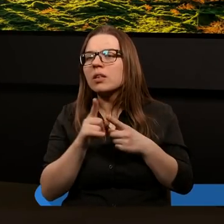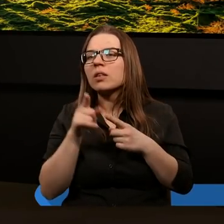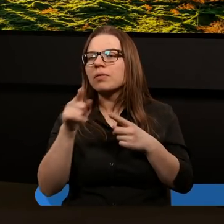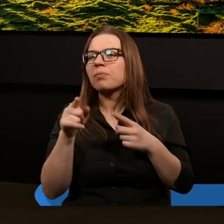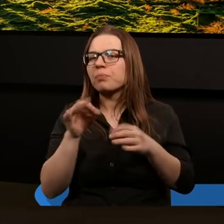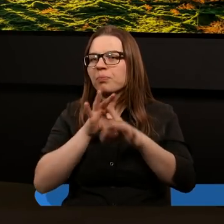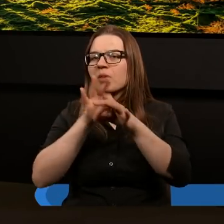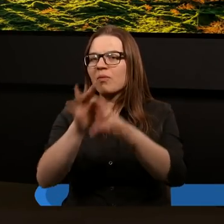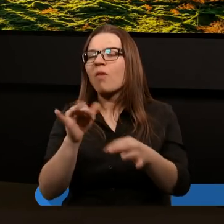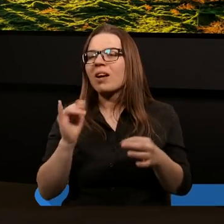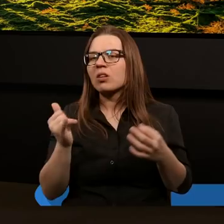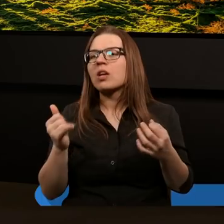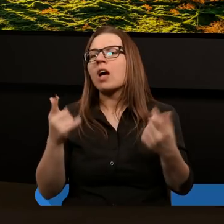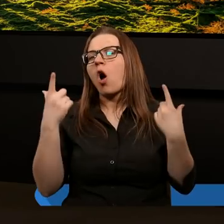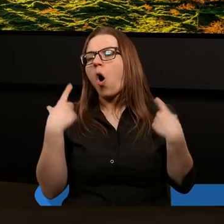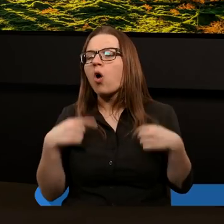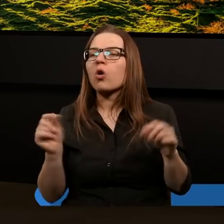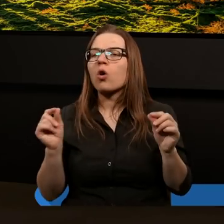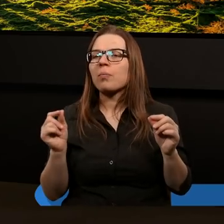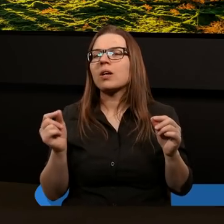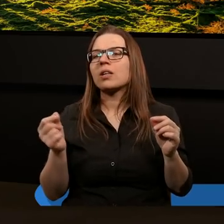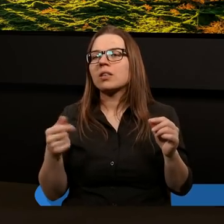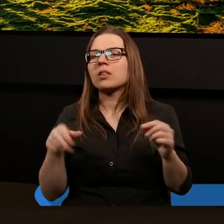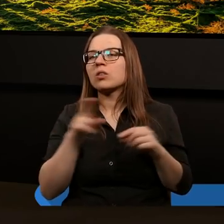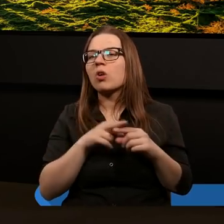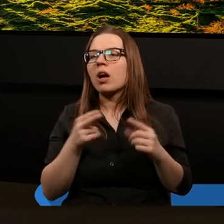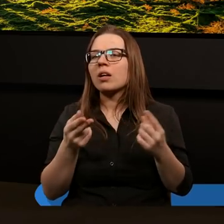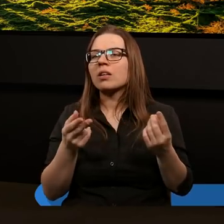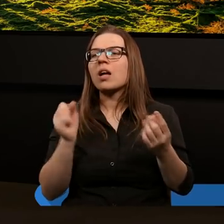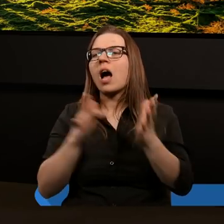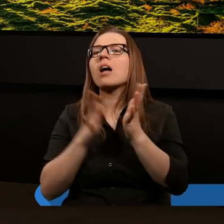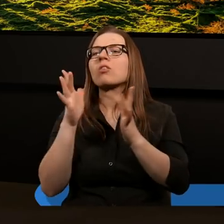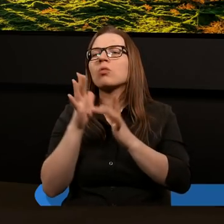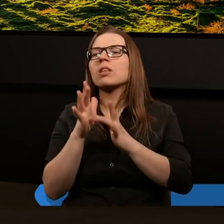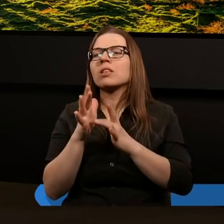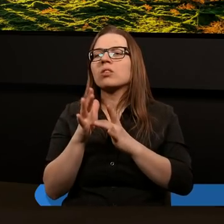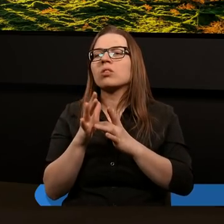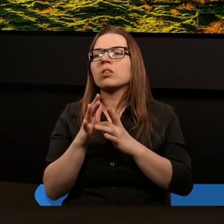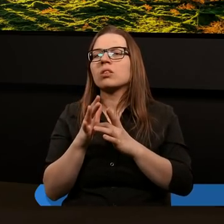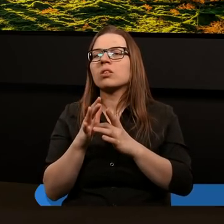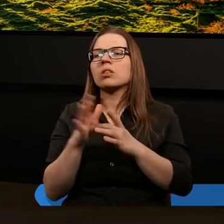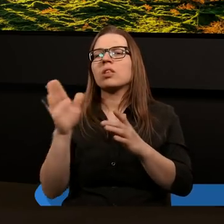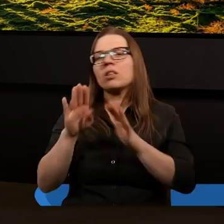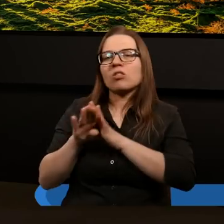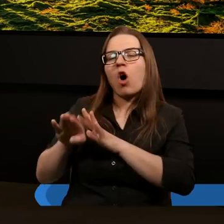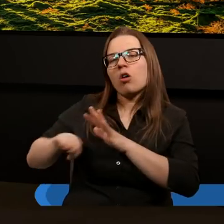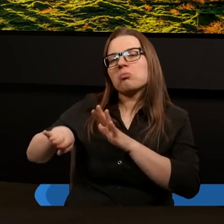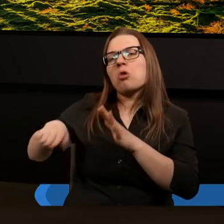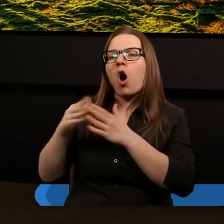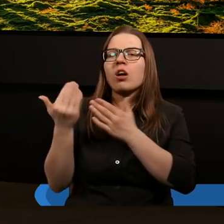być wprowadzona jako osoba, która pośredniczy, a Jezus Chrystus w kącie.